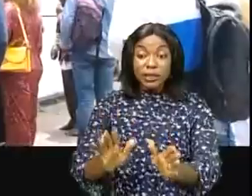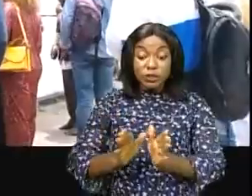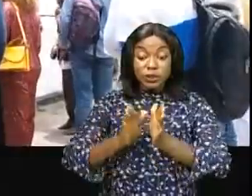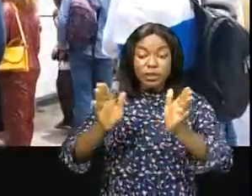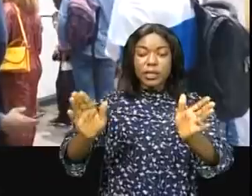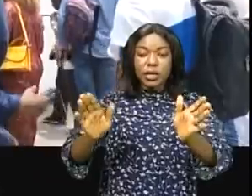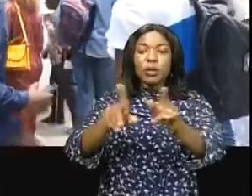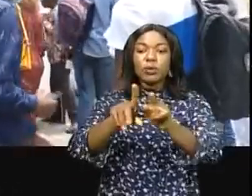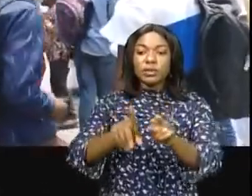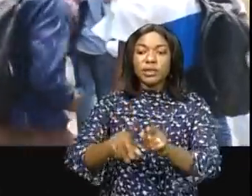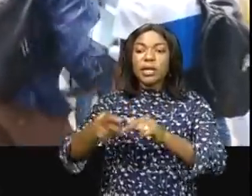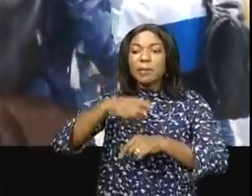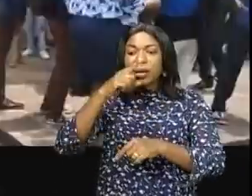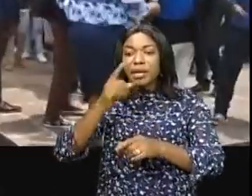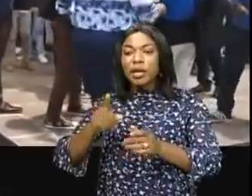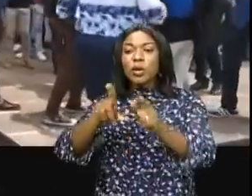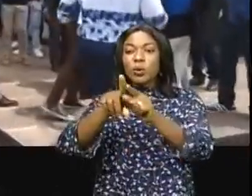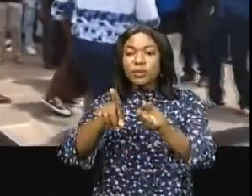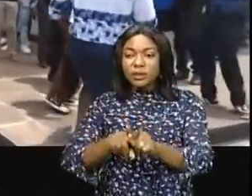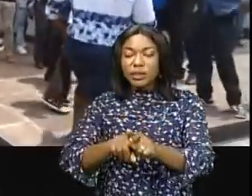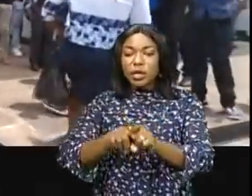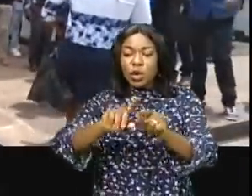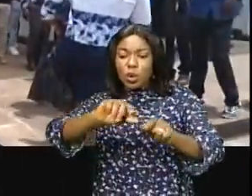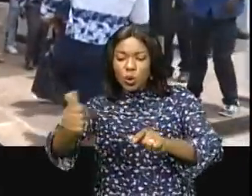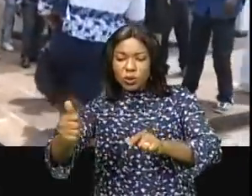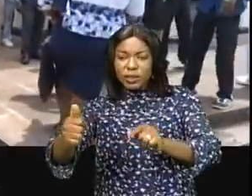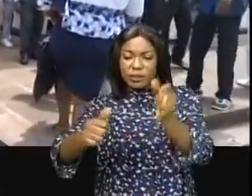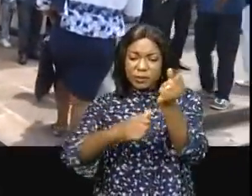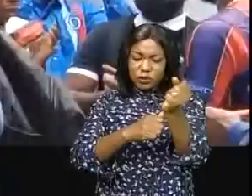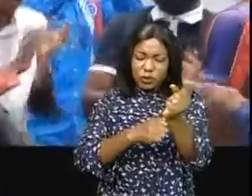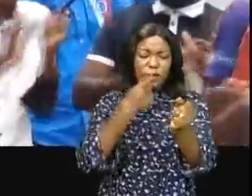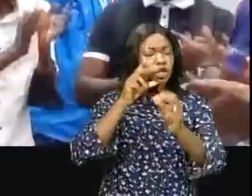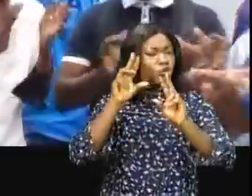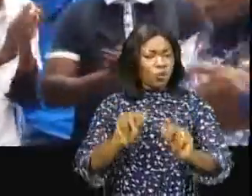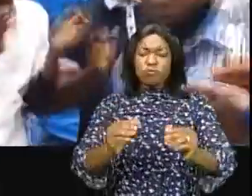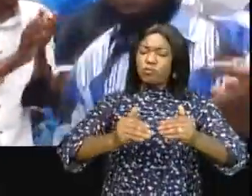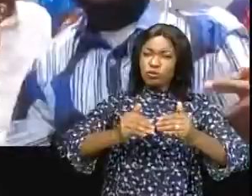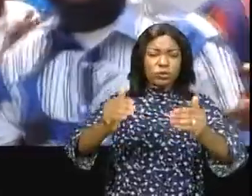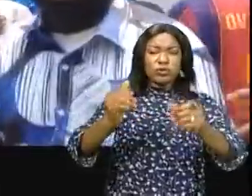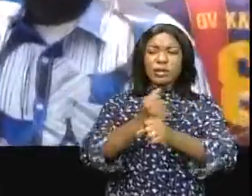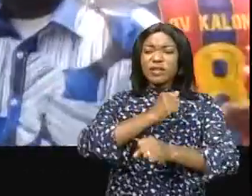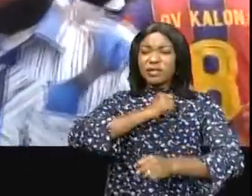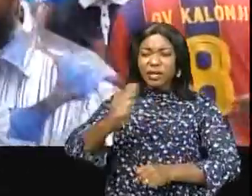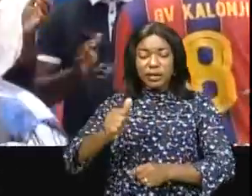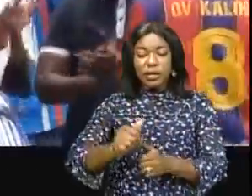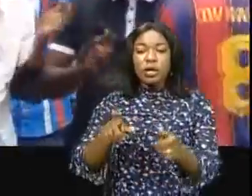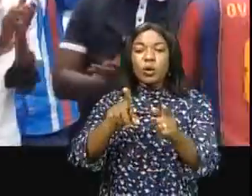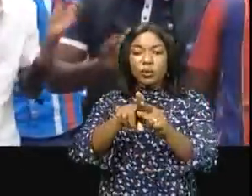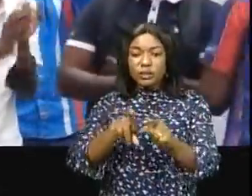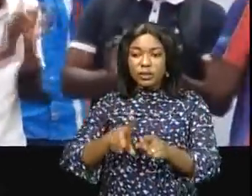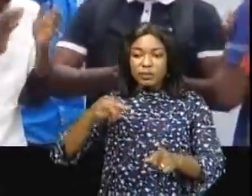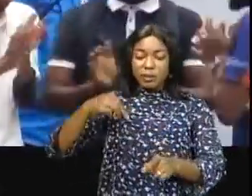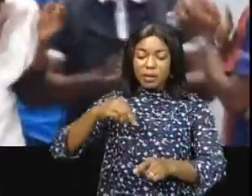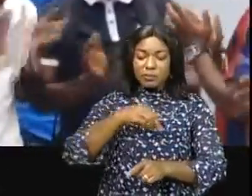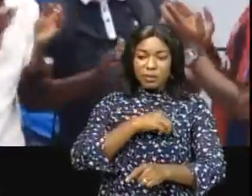de l'OTUK, la partie majoritaire de l'intersyndicale composée de tous les services centraux de l'ESU avec tous les agences et fonctionnaires membres de l